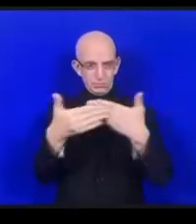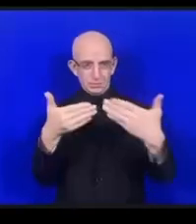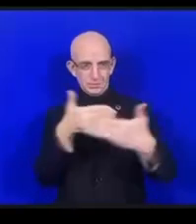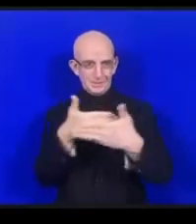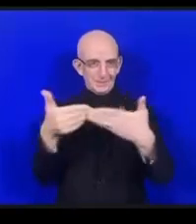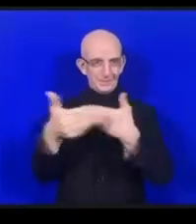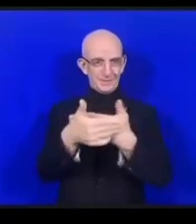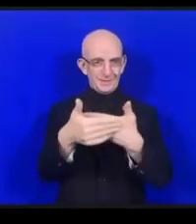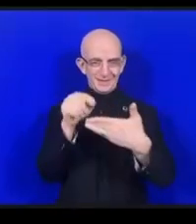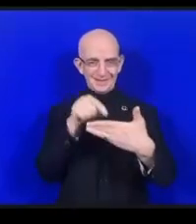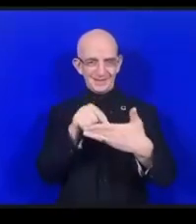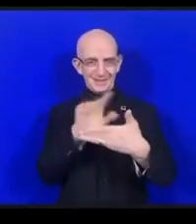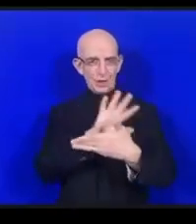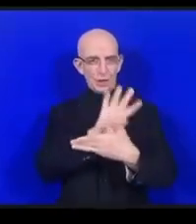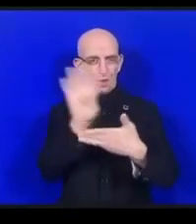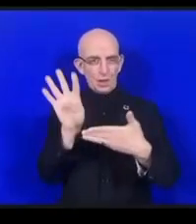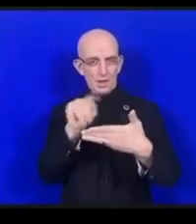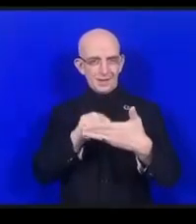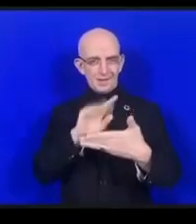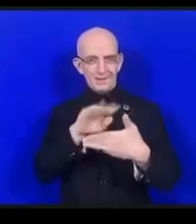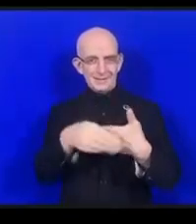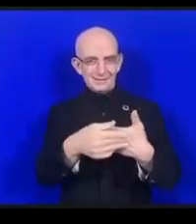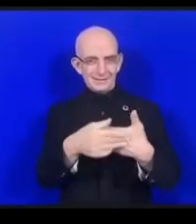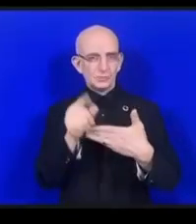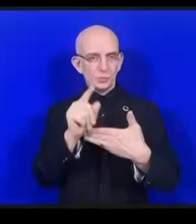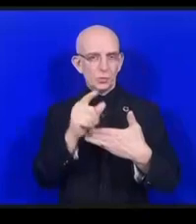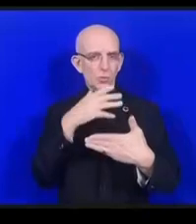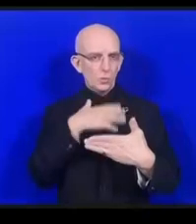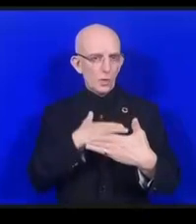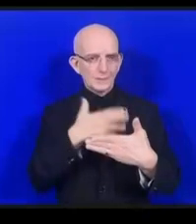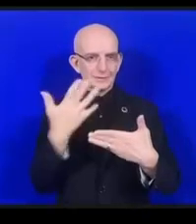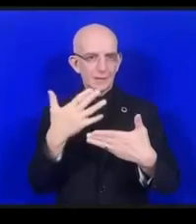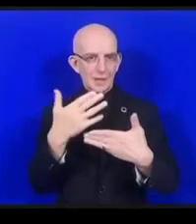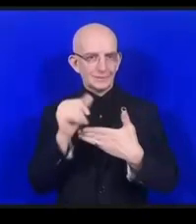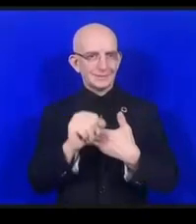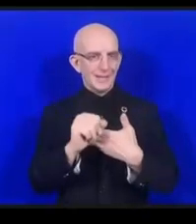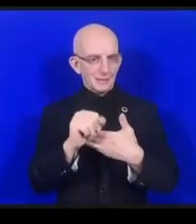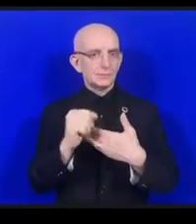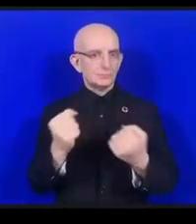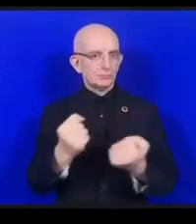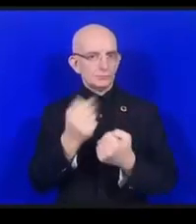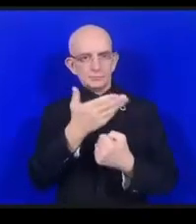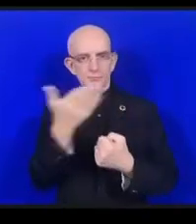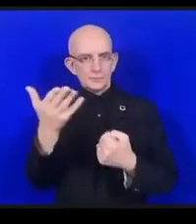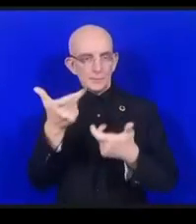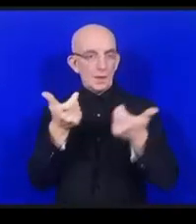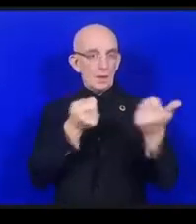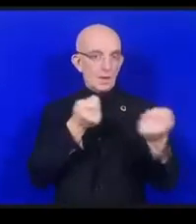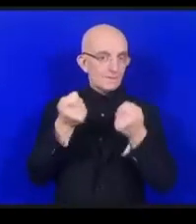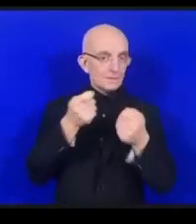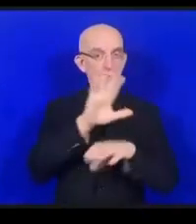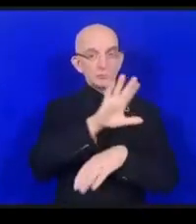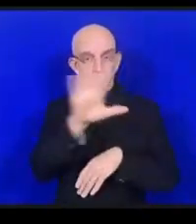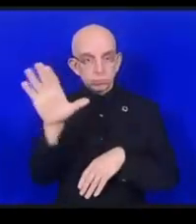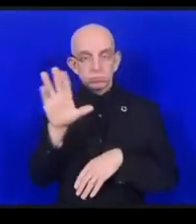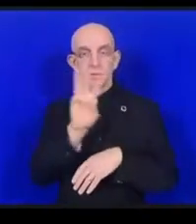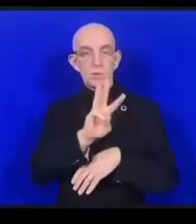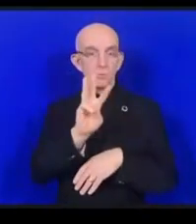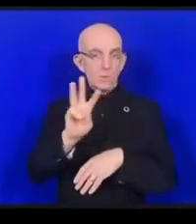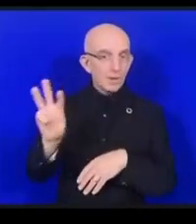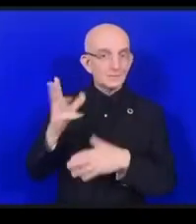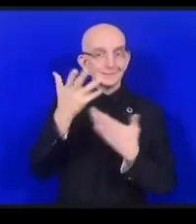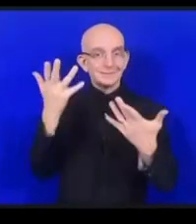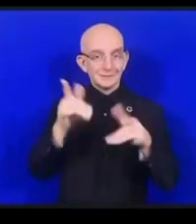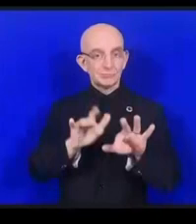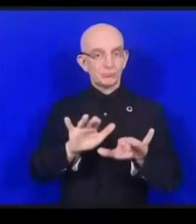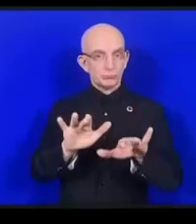これは非常に大きなコミットメントが必要です政府のウェブサイトなんかはぜひ標準